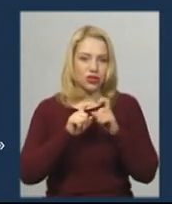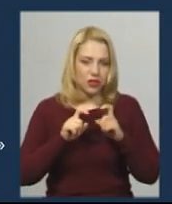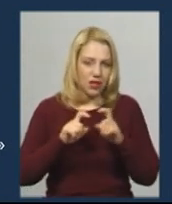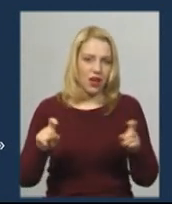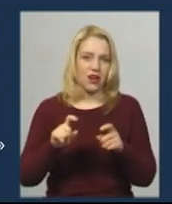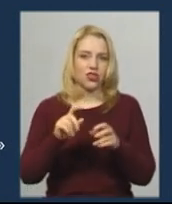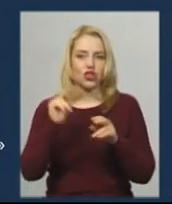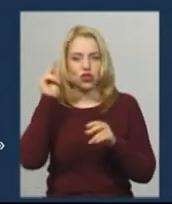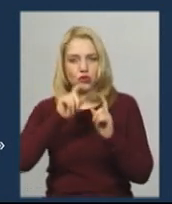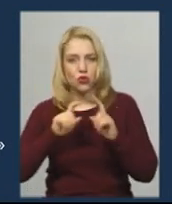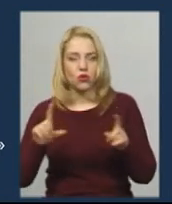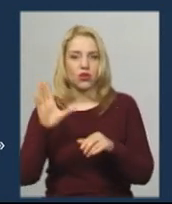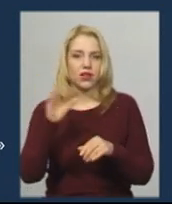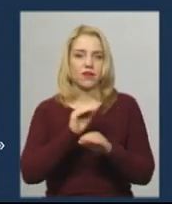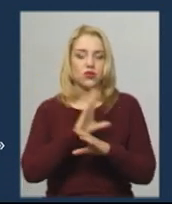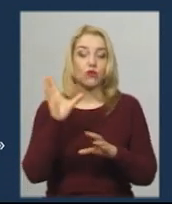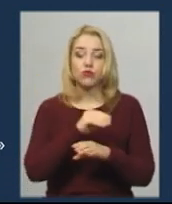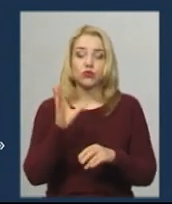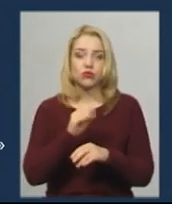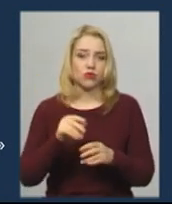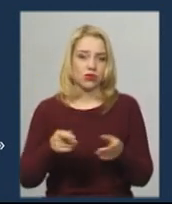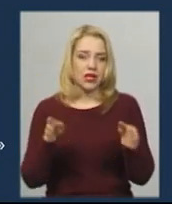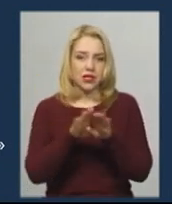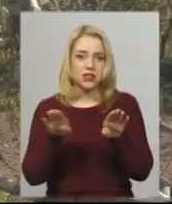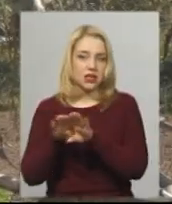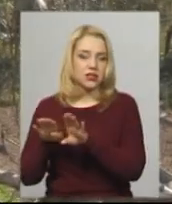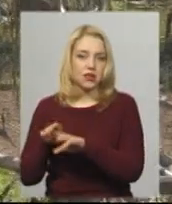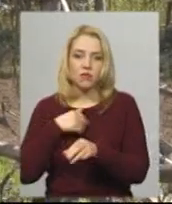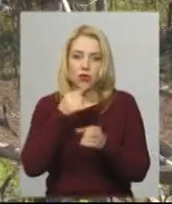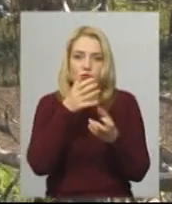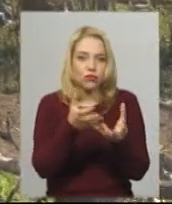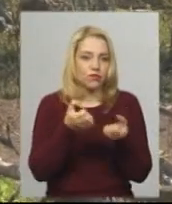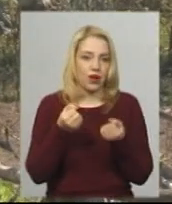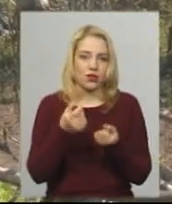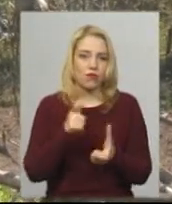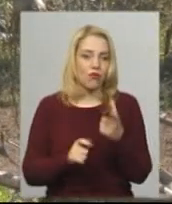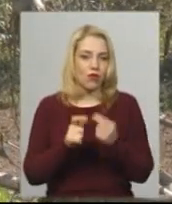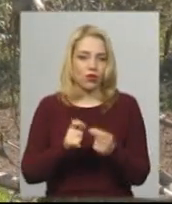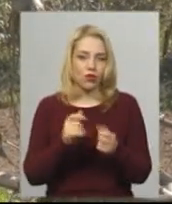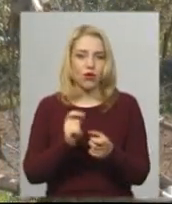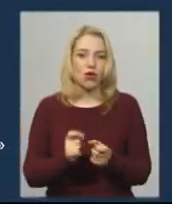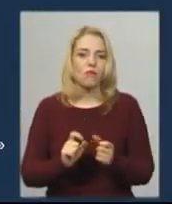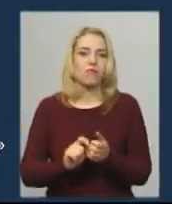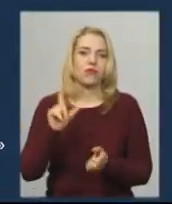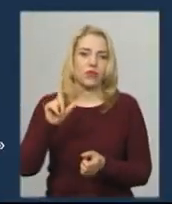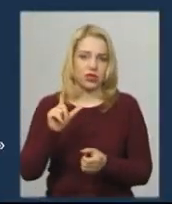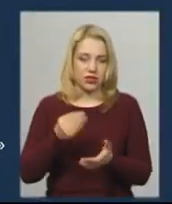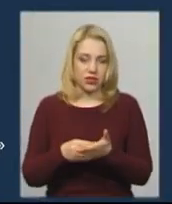Розумієте, якщо немає реалізації, ми не можемо брати більше молока і по більшій ціні. Друга причина – сезонність, каже Володимир Колодій.